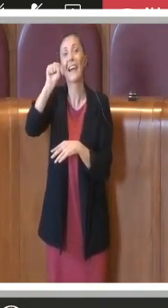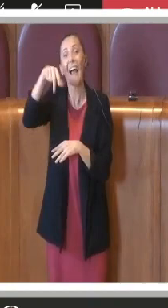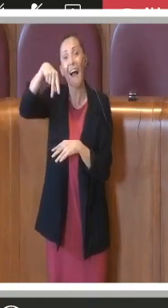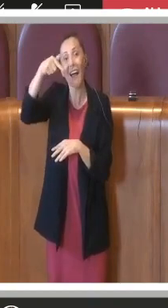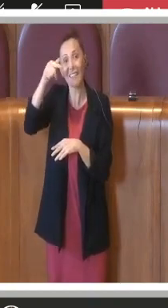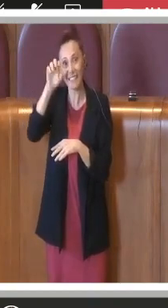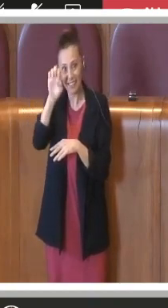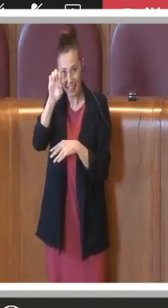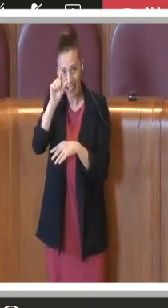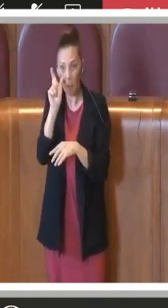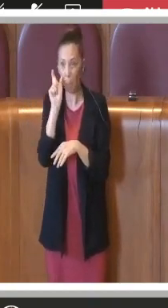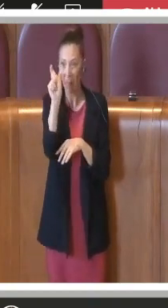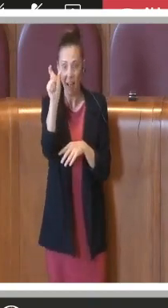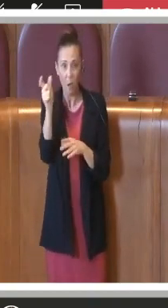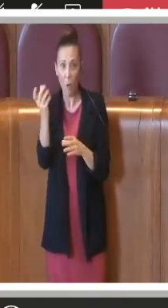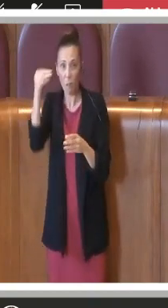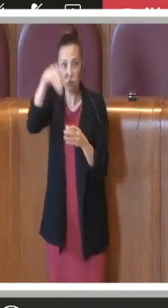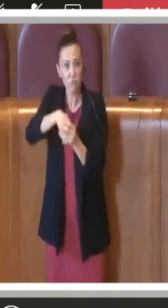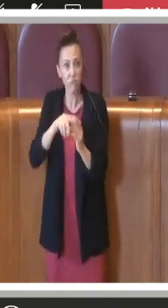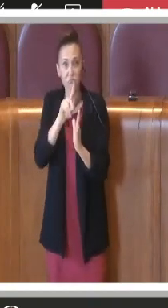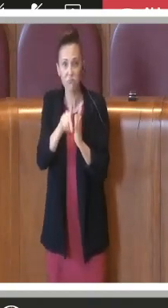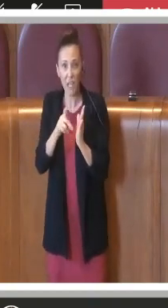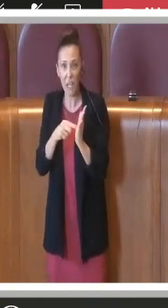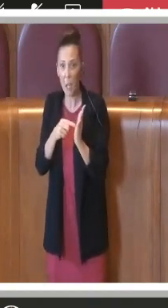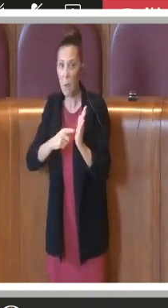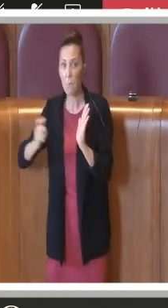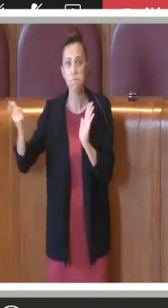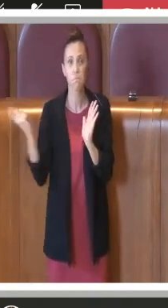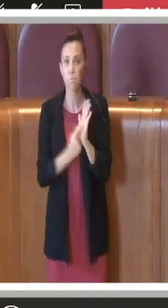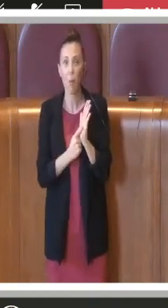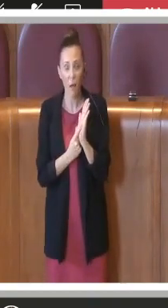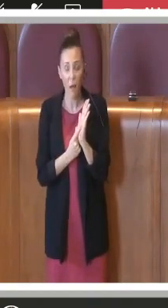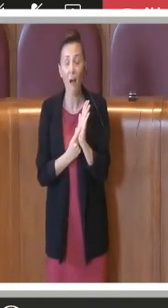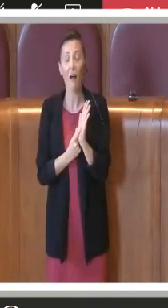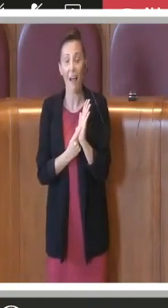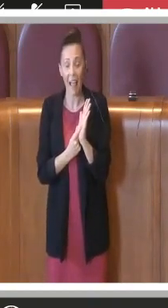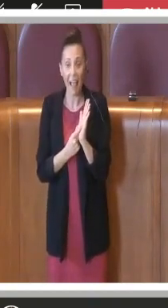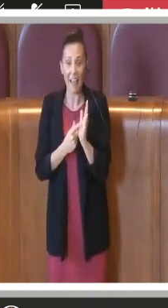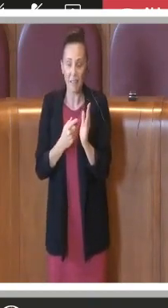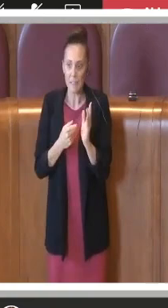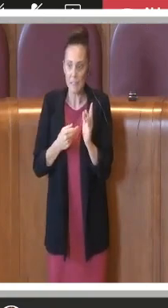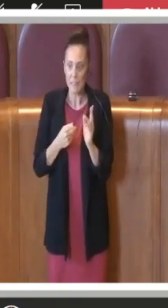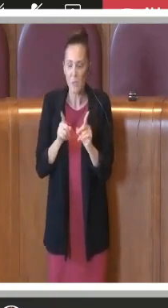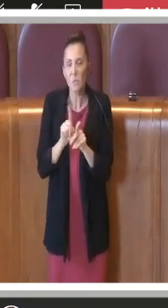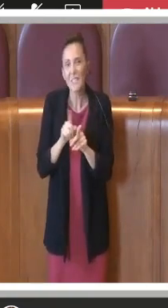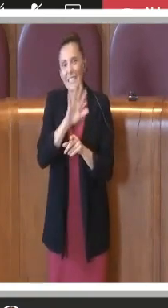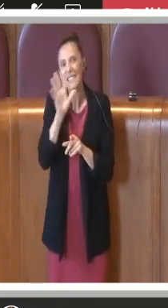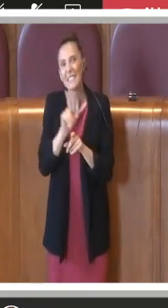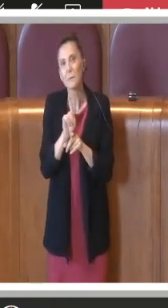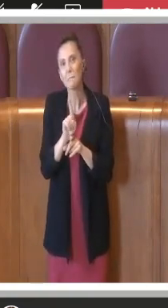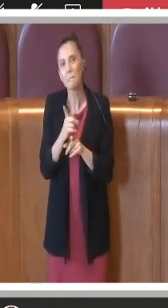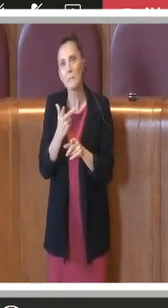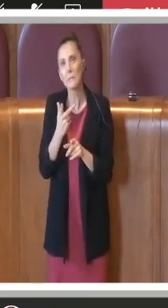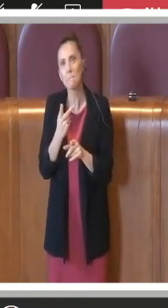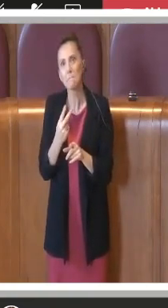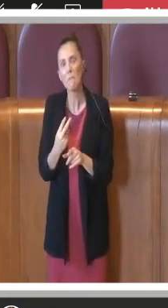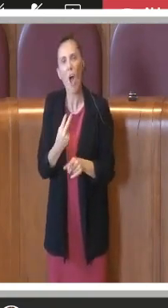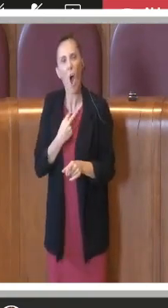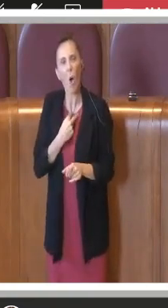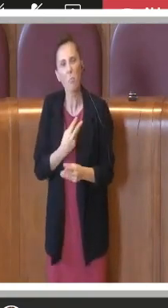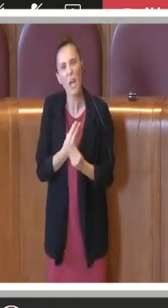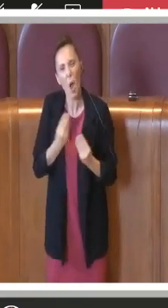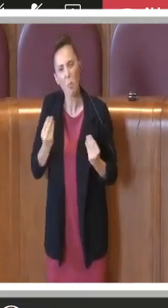'interno della delibera è un qualcosa che forza molto su questo concetto,